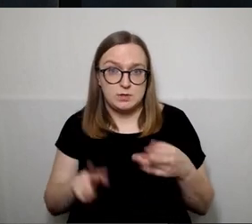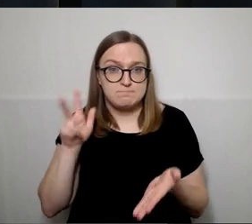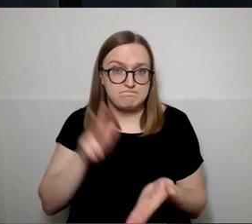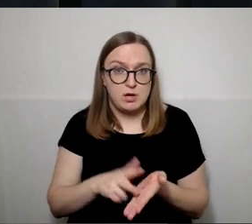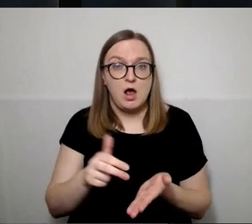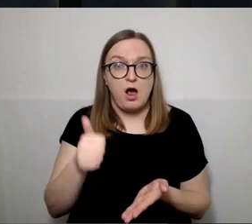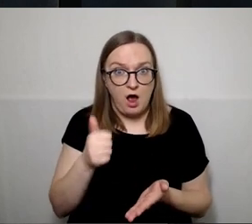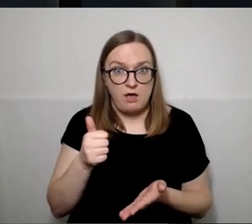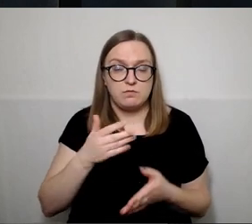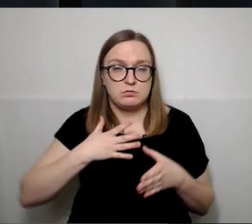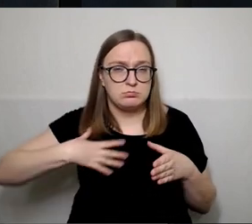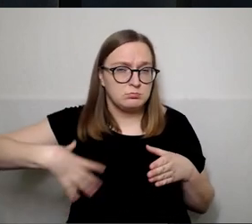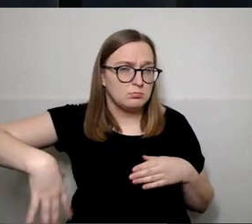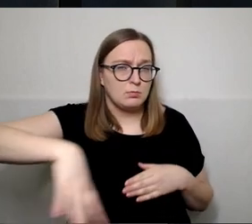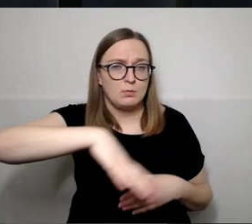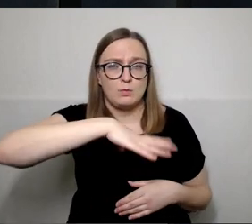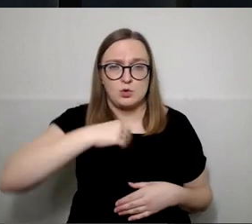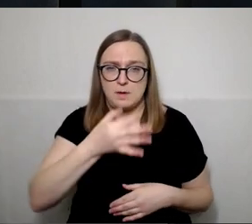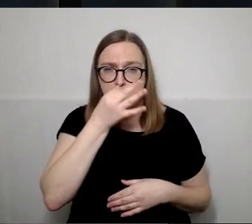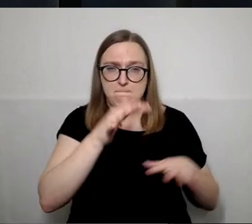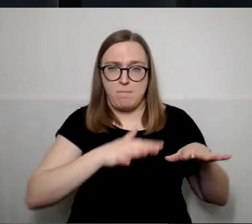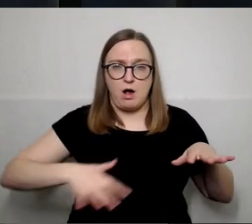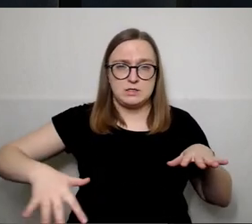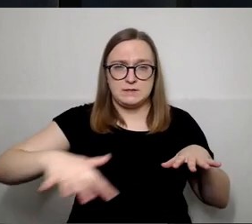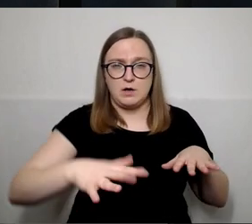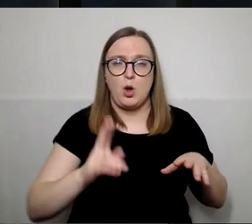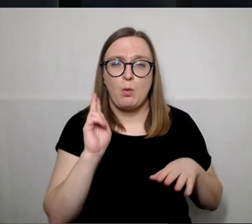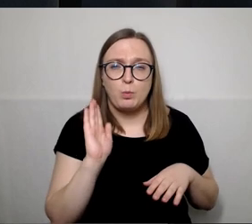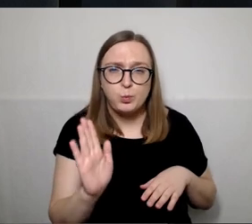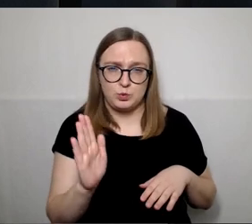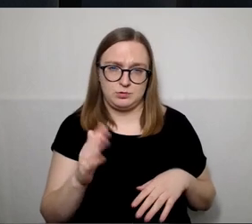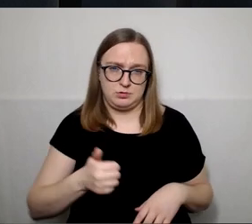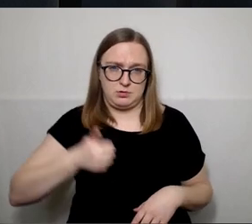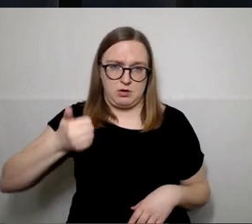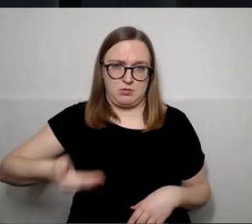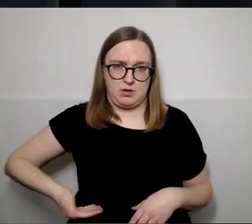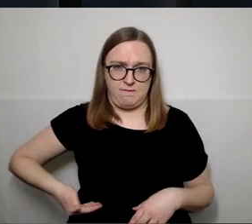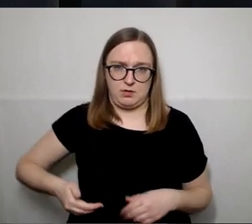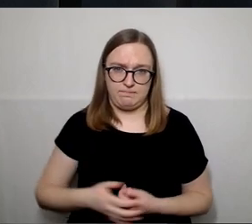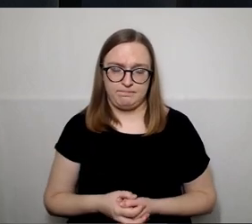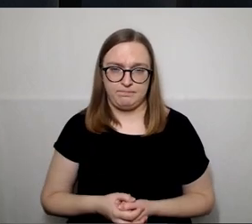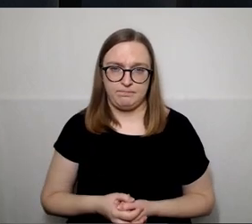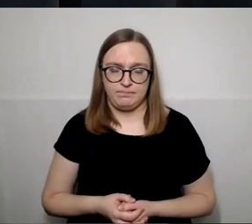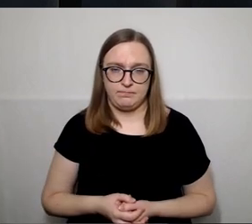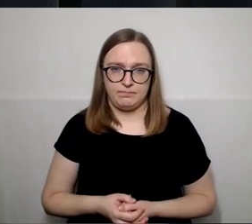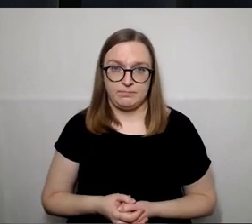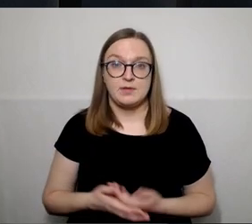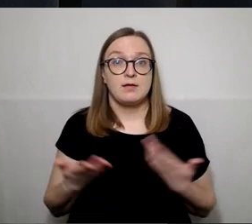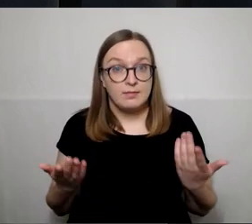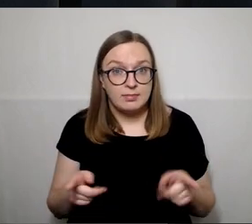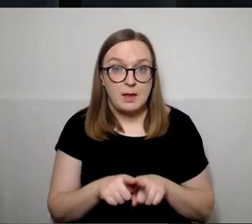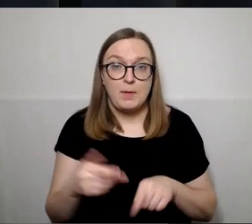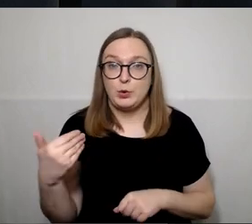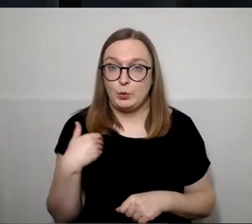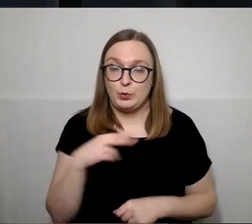mūsų pasvaliai būtų gyventi geriau. Taip pat norėčiau